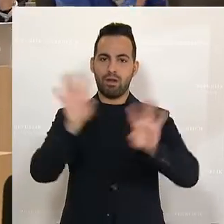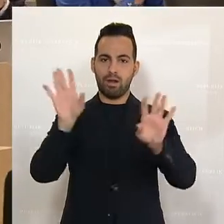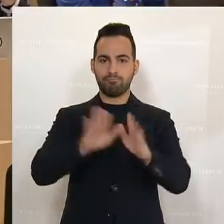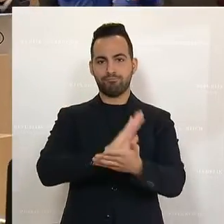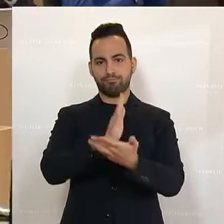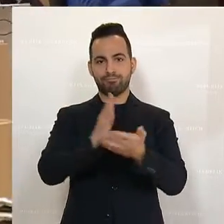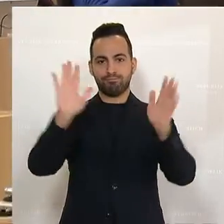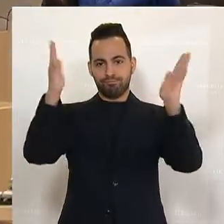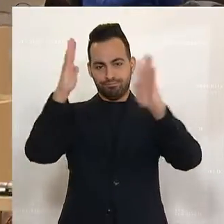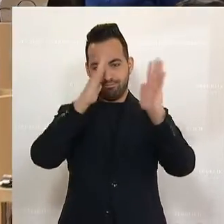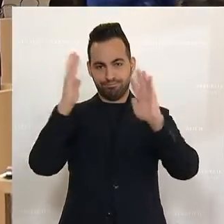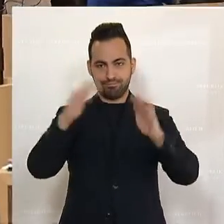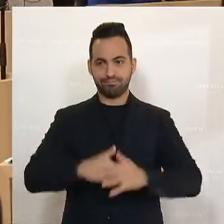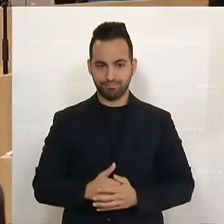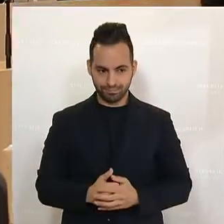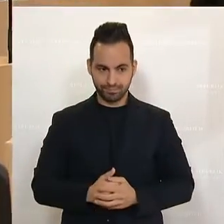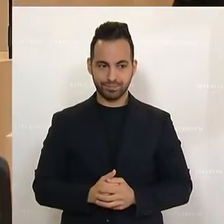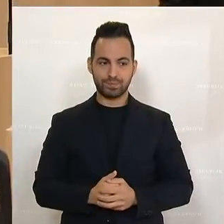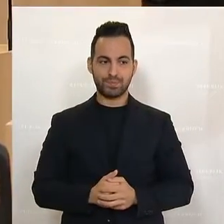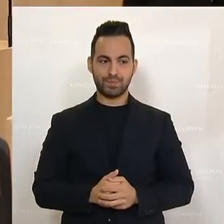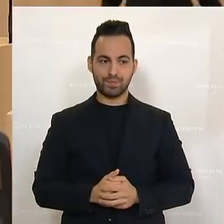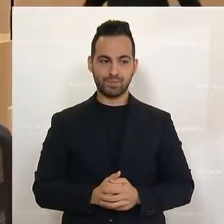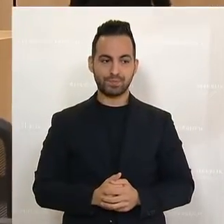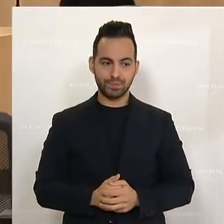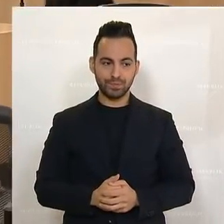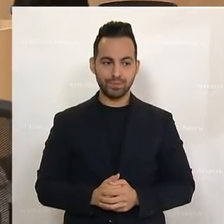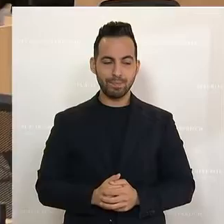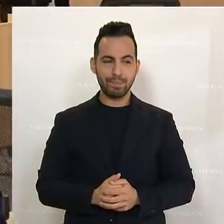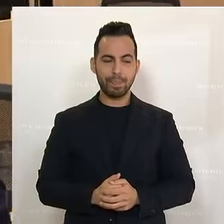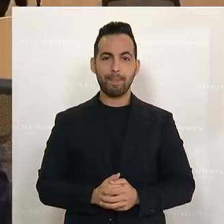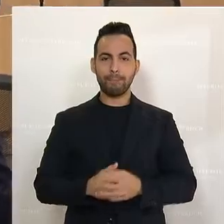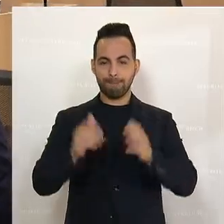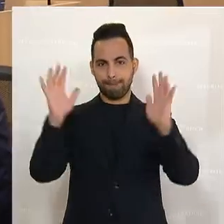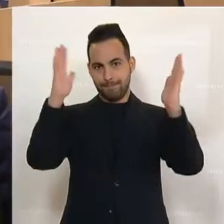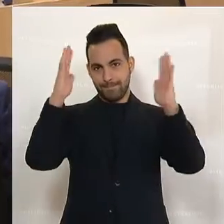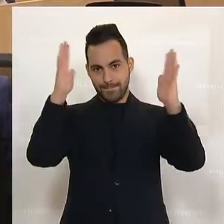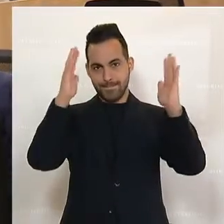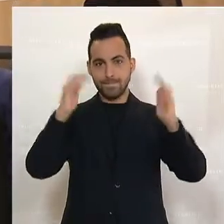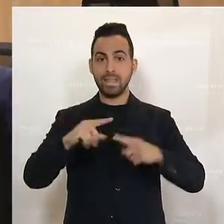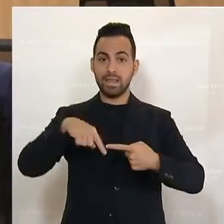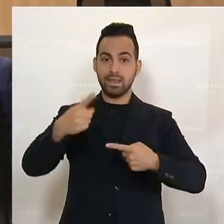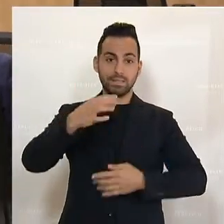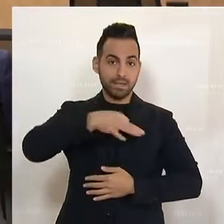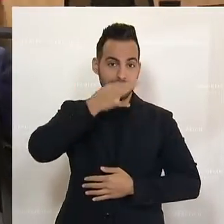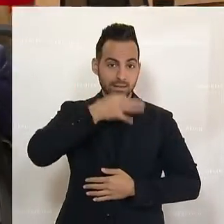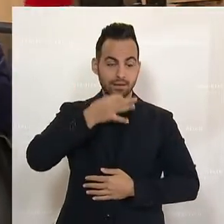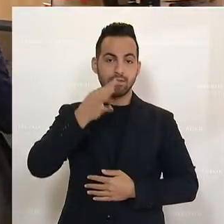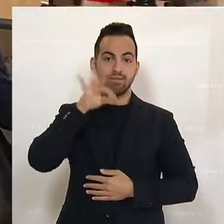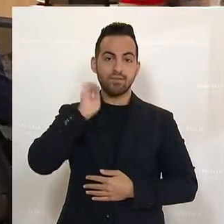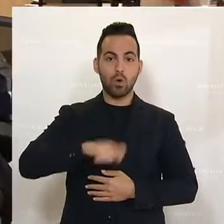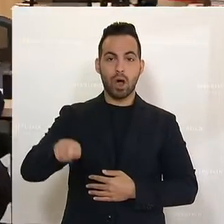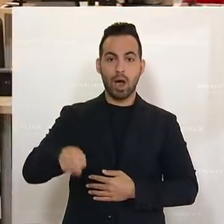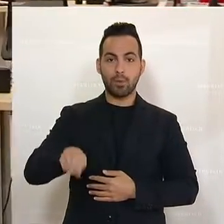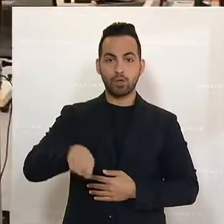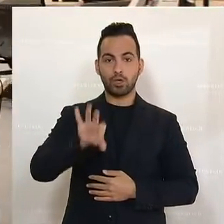Corinna Scharzenberger von der ÖVP bezeichnet die Erkenntnisse des ÖVP-Korruptionsuntersuchungsausschusses naturgemäß als bisher